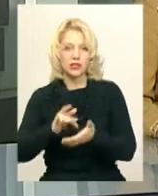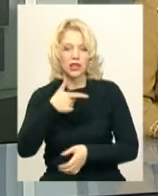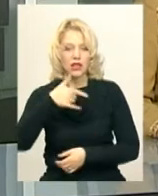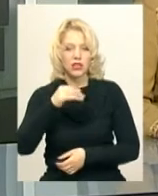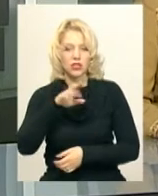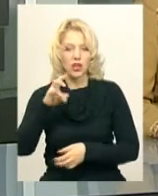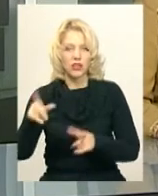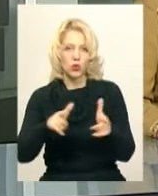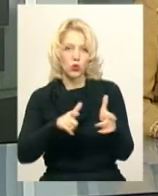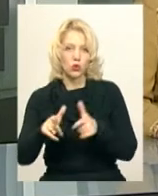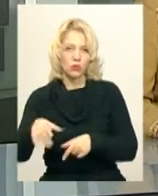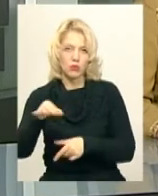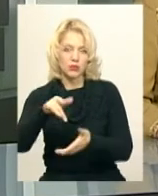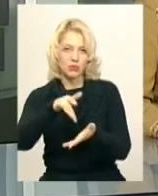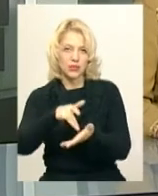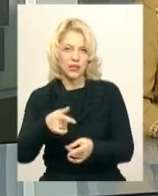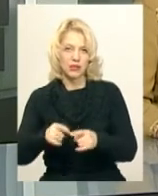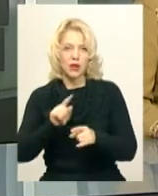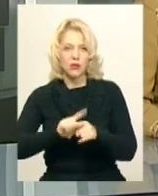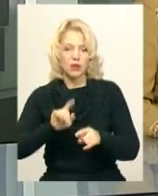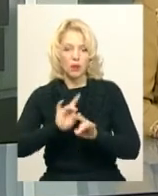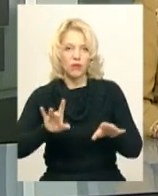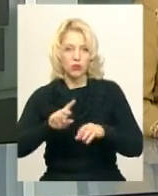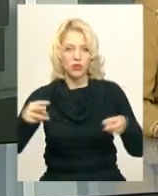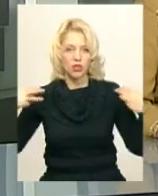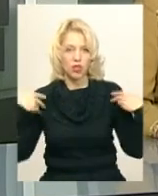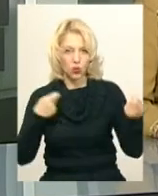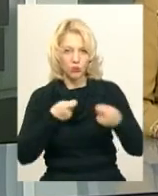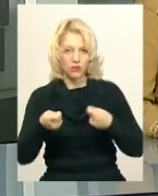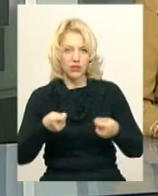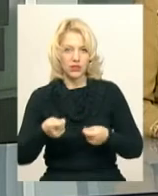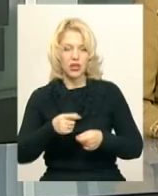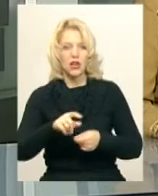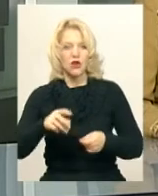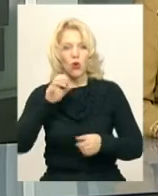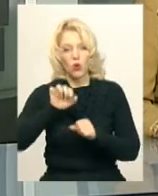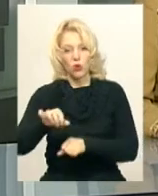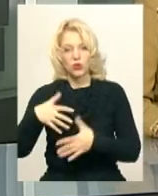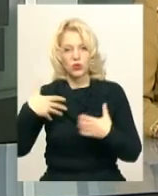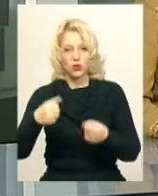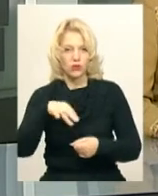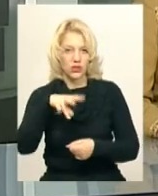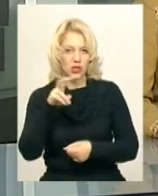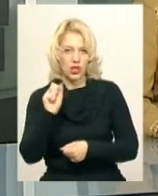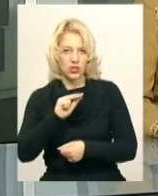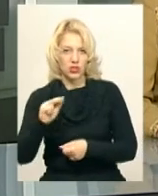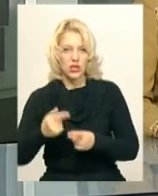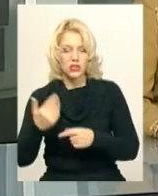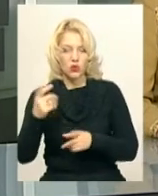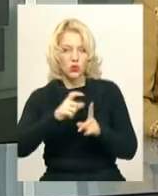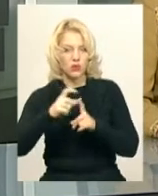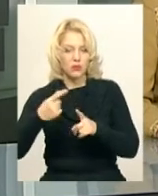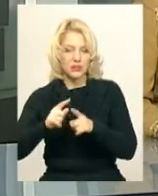готуються в обласному центрі. Про це повідомив начальник управління охорони здоров'я Хмельницької міської ради Борис Ткач. За його словами, це